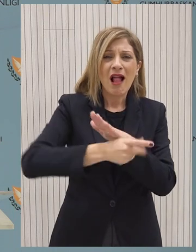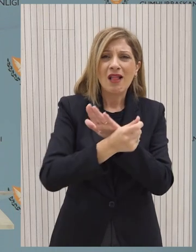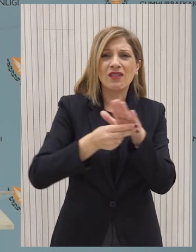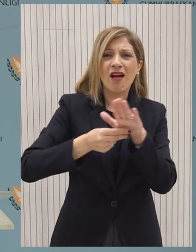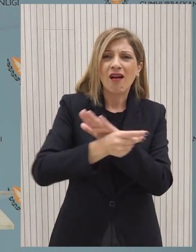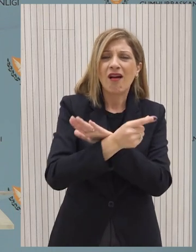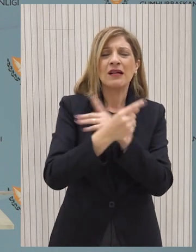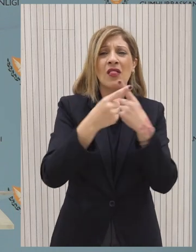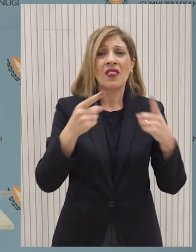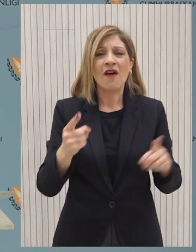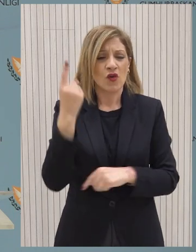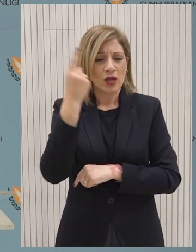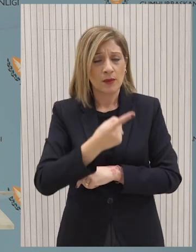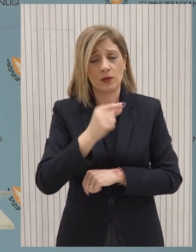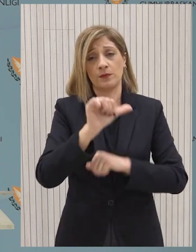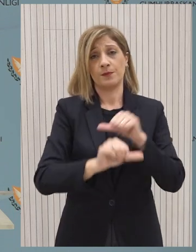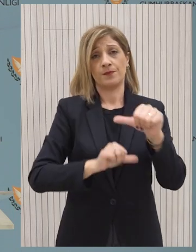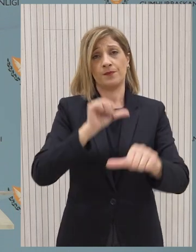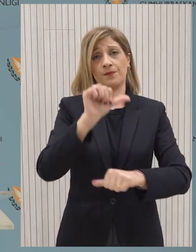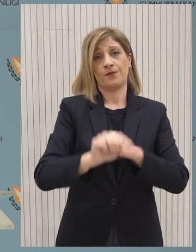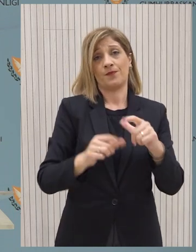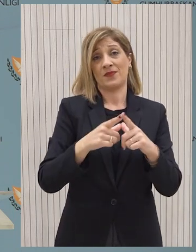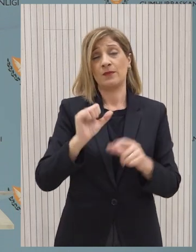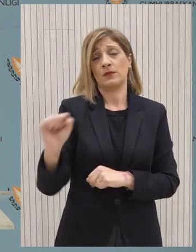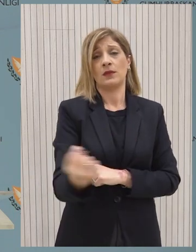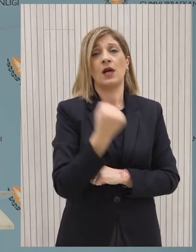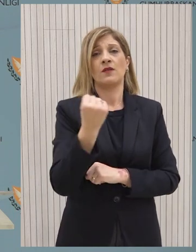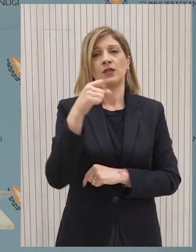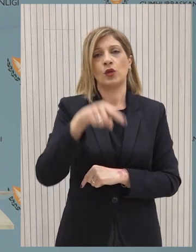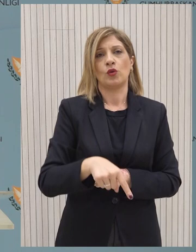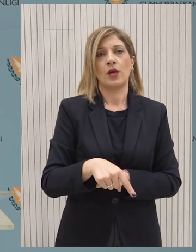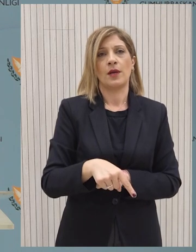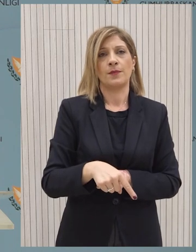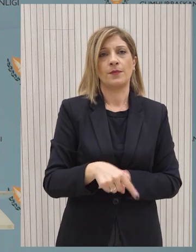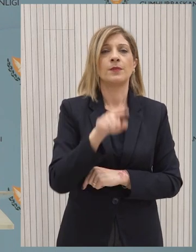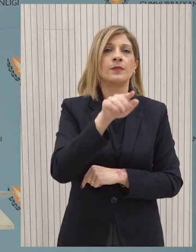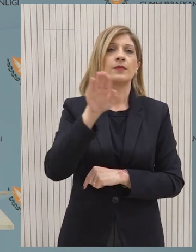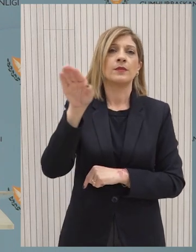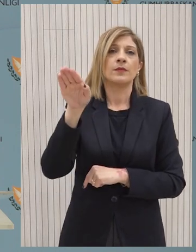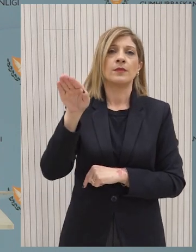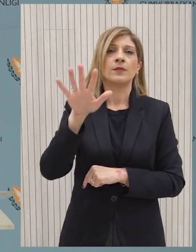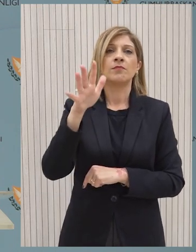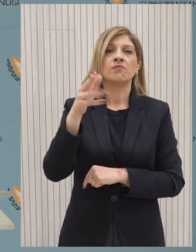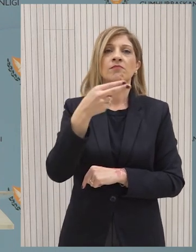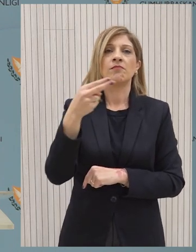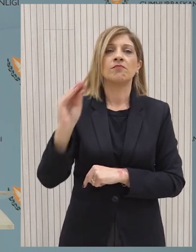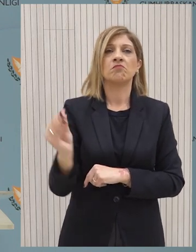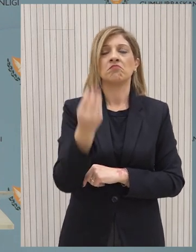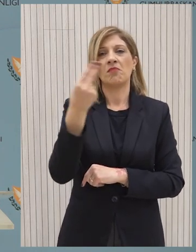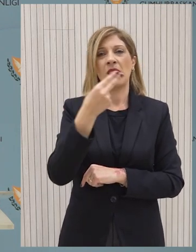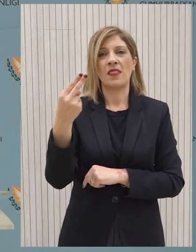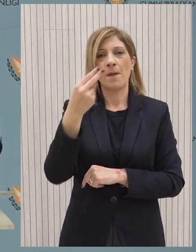παράκαμψη κυρώσεων είναι μηδενική και θα συνεχίσει να είναι μηδενική. Θα πρέπει να υπάρχει ένα ζήμα που έχει